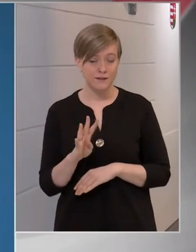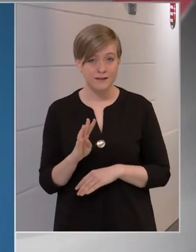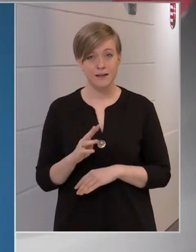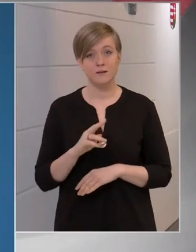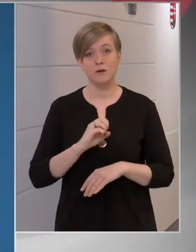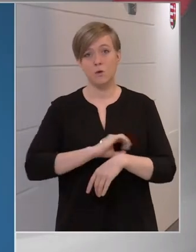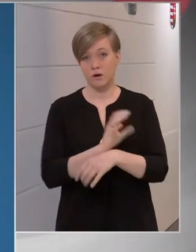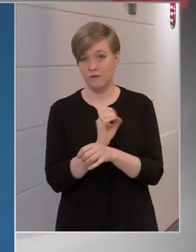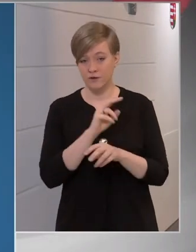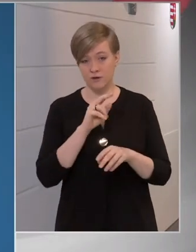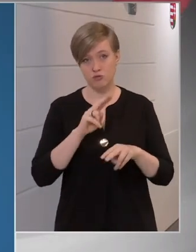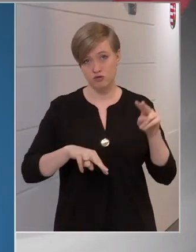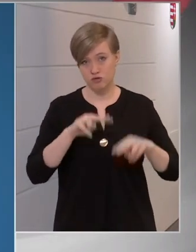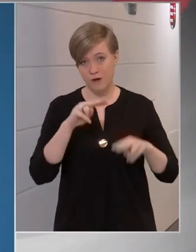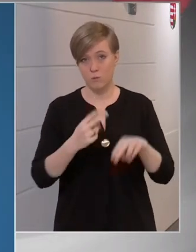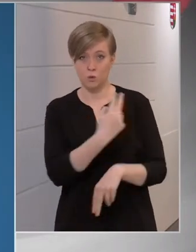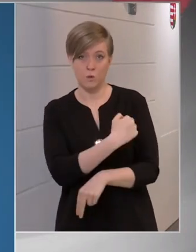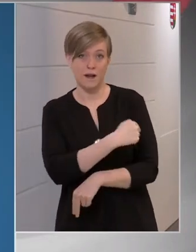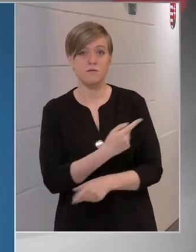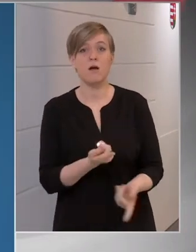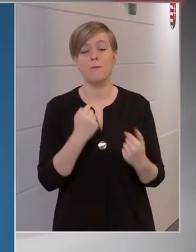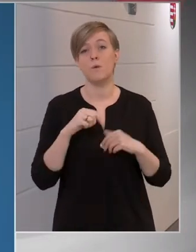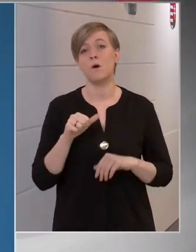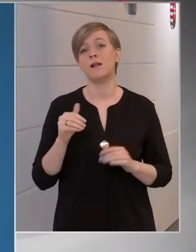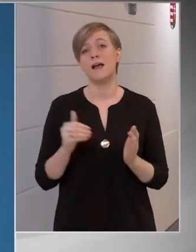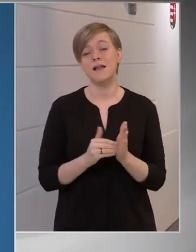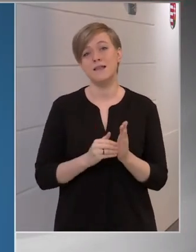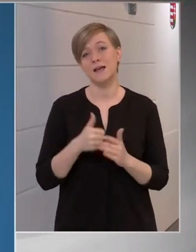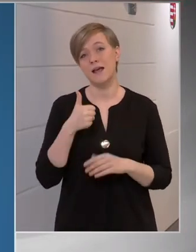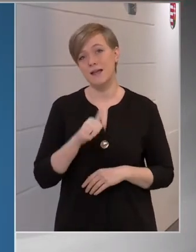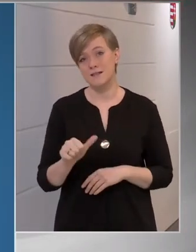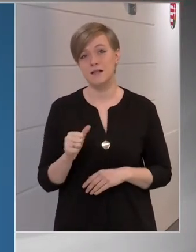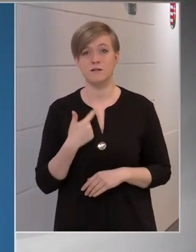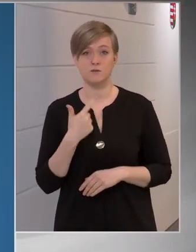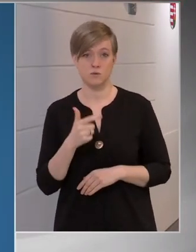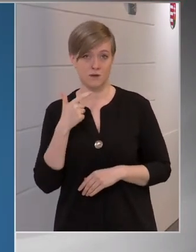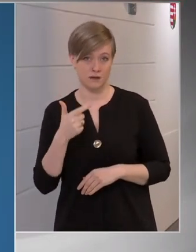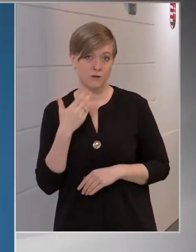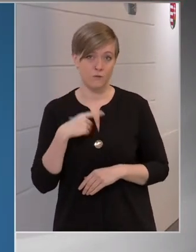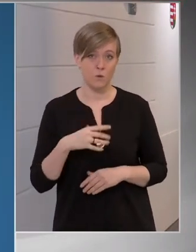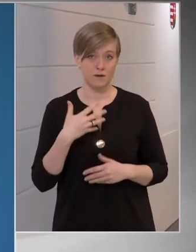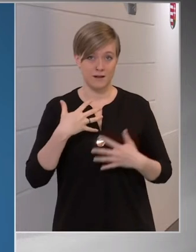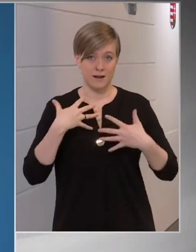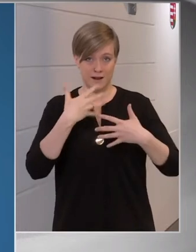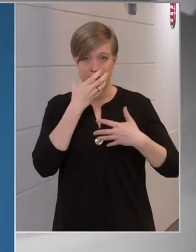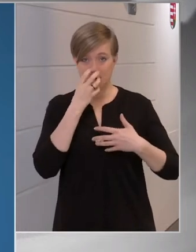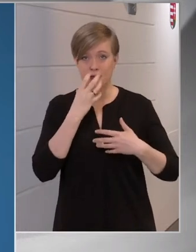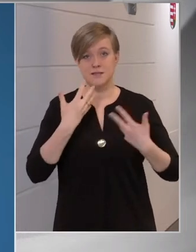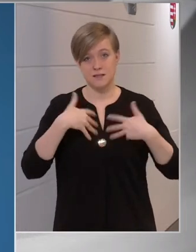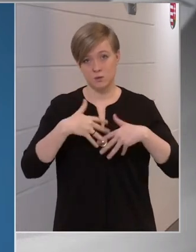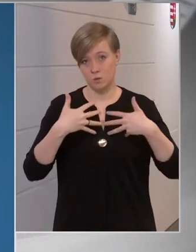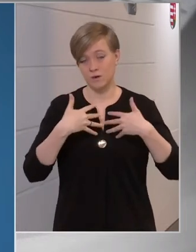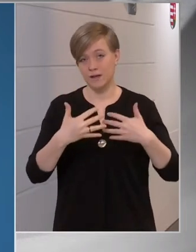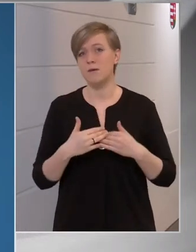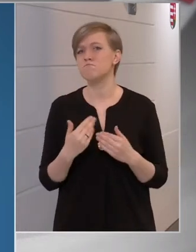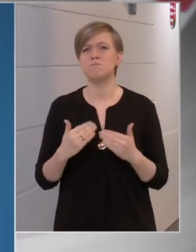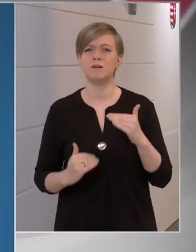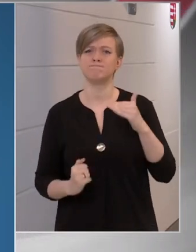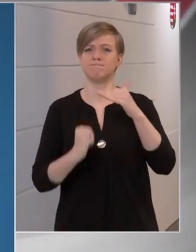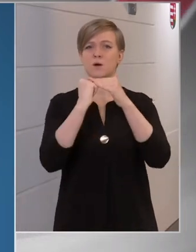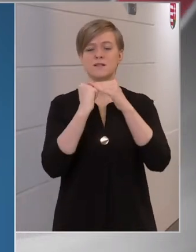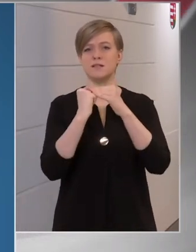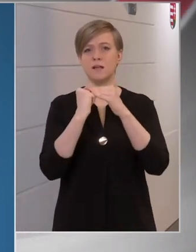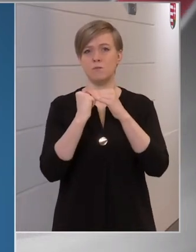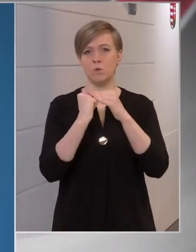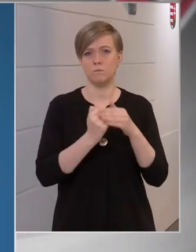beteget ápoltak kórházban, közülük 1.128-an voltak lélegeztetőgépen. Mi a felső határa a covidos kórházi intenzív